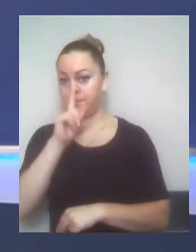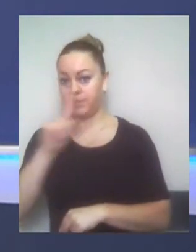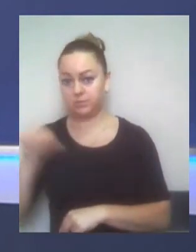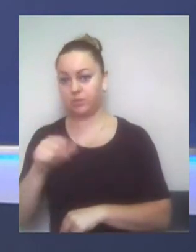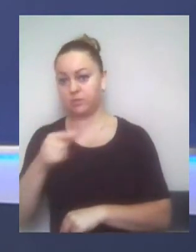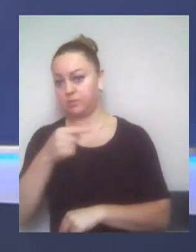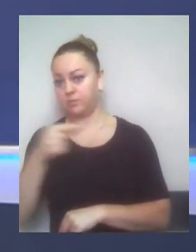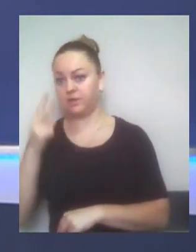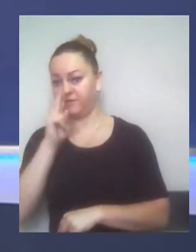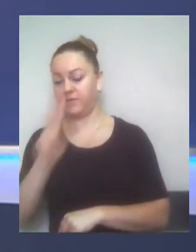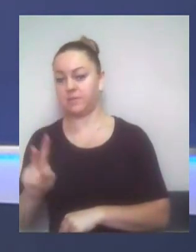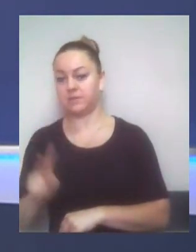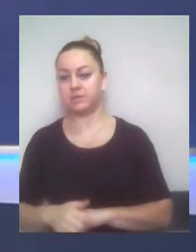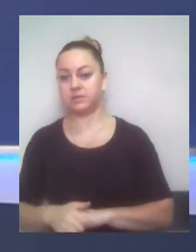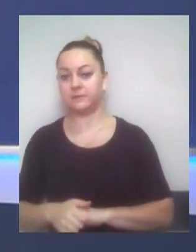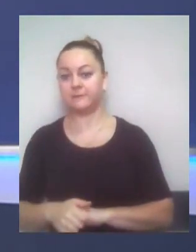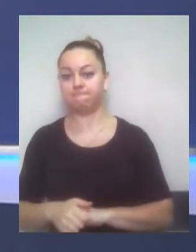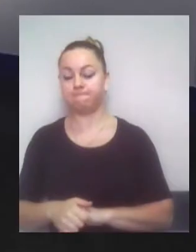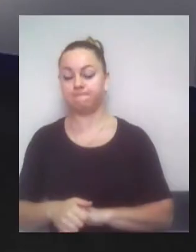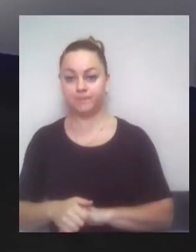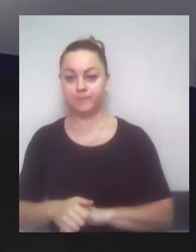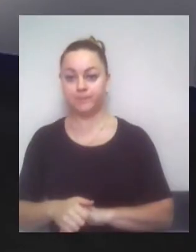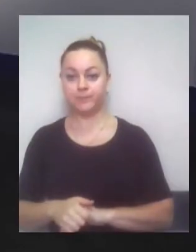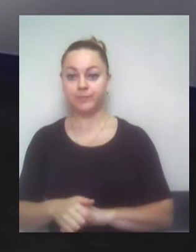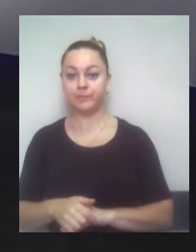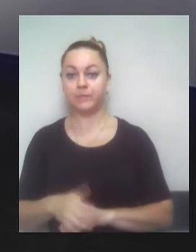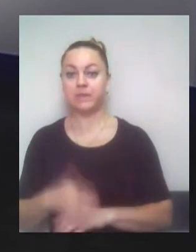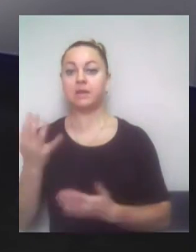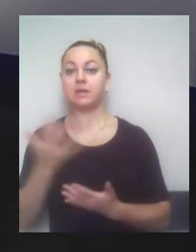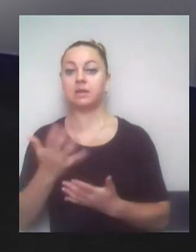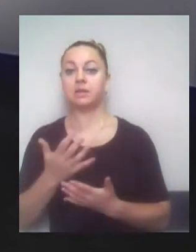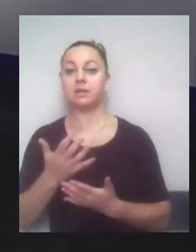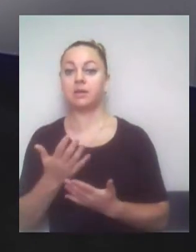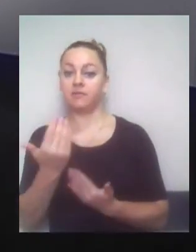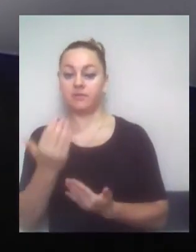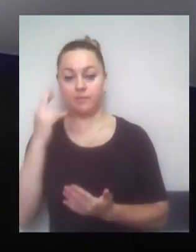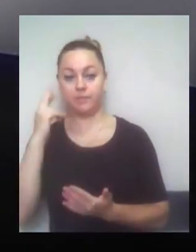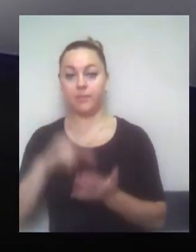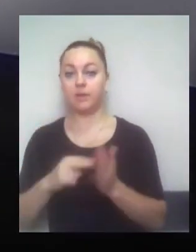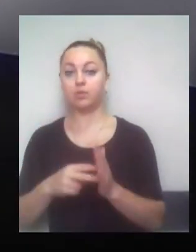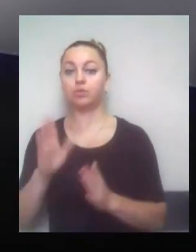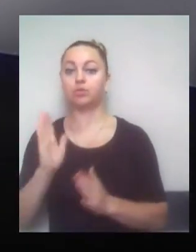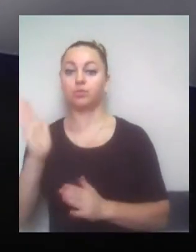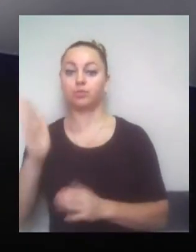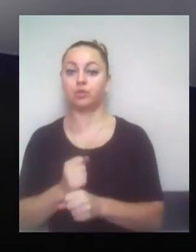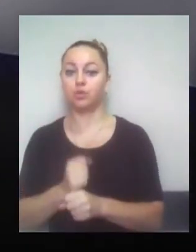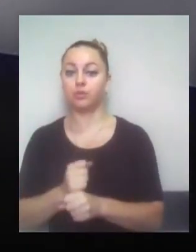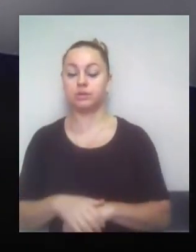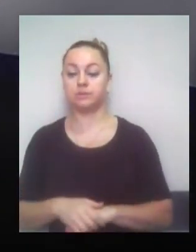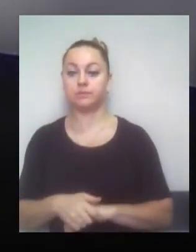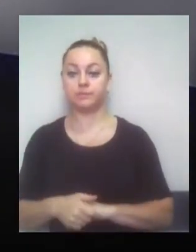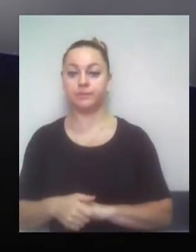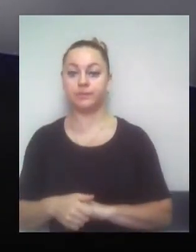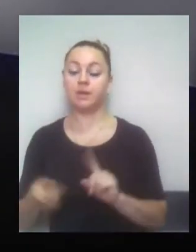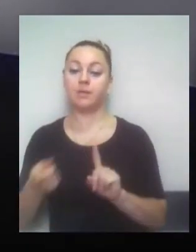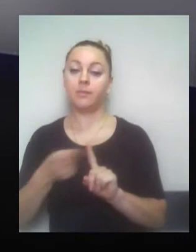Пані Лілія, пані Ладо, а от яка ваша реакція впадалі планується? Що плануєте робити? Пані